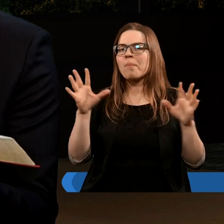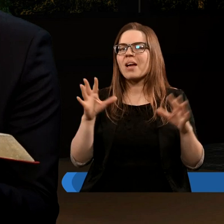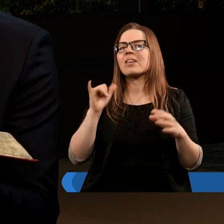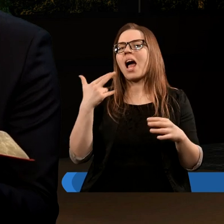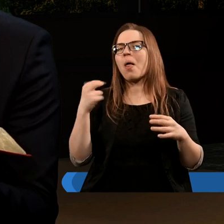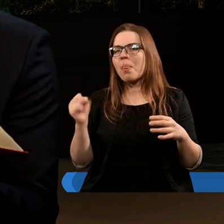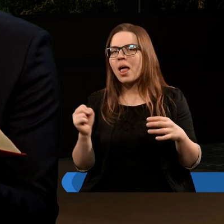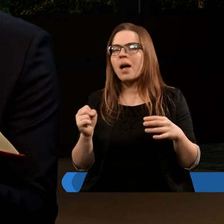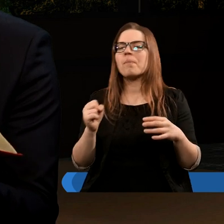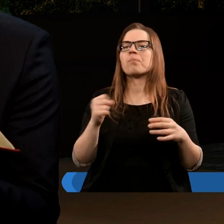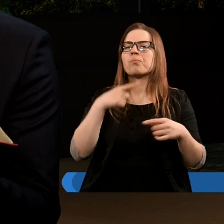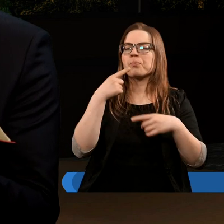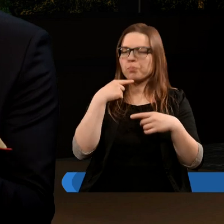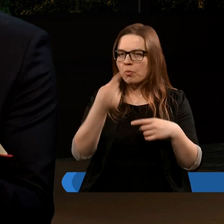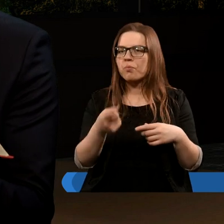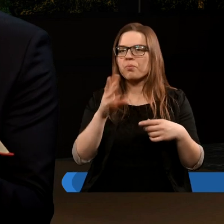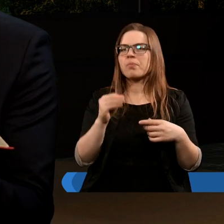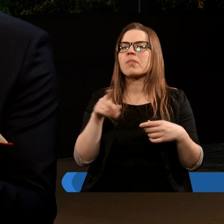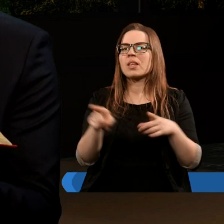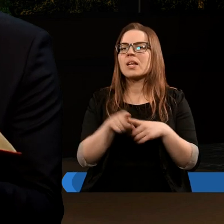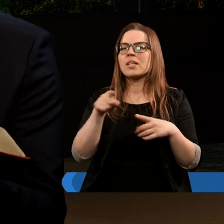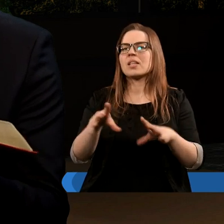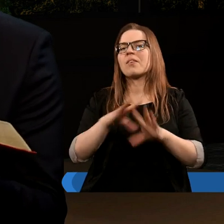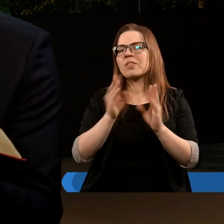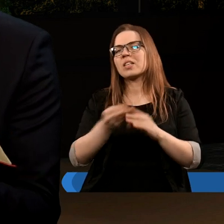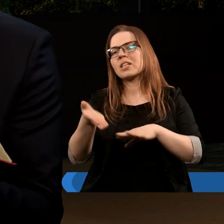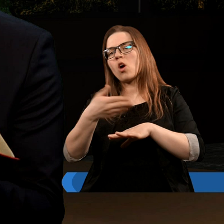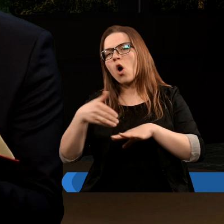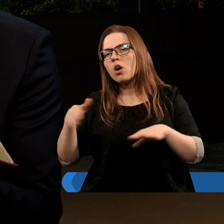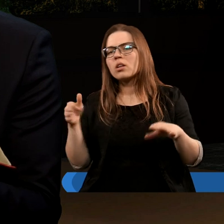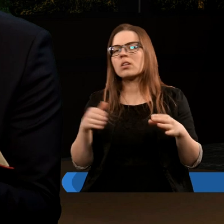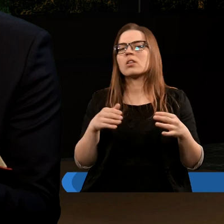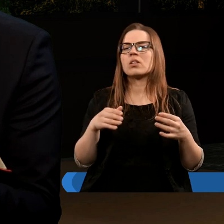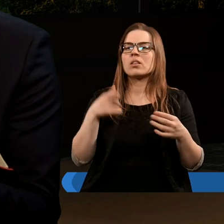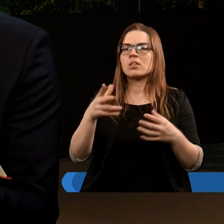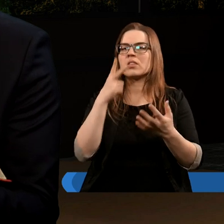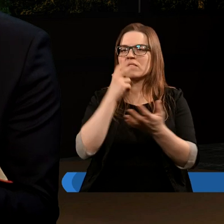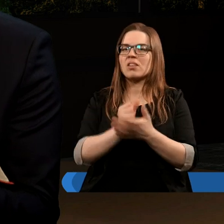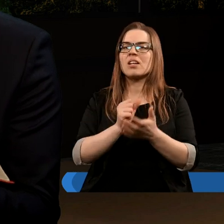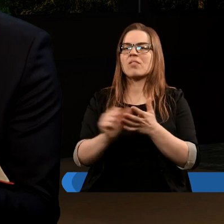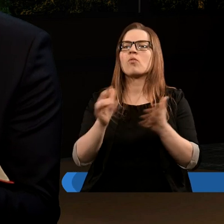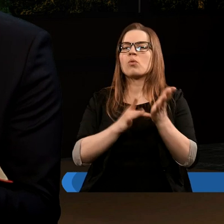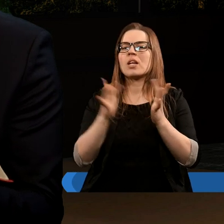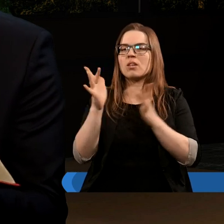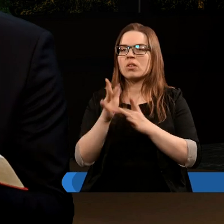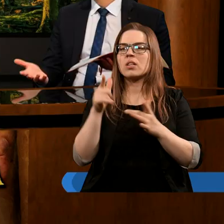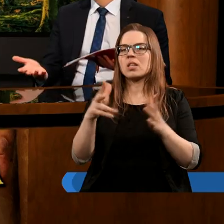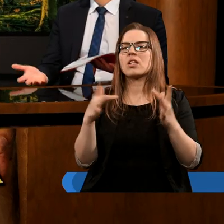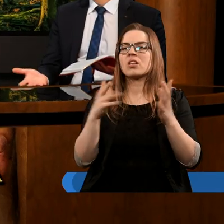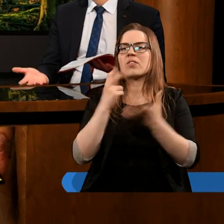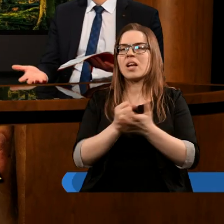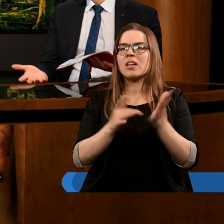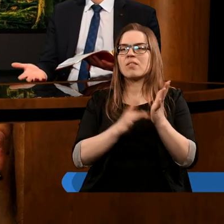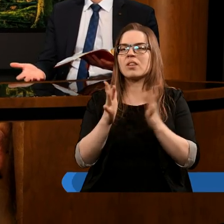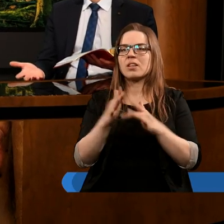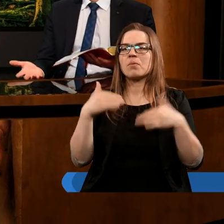Jana powie, że też te wszystkie rozdziały jest świadectwem Jezusa i to świadectwo